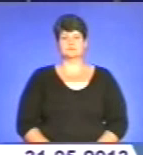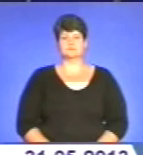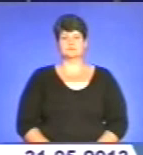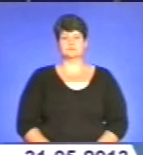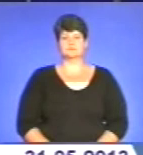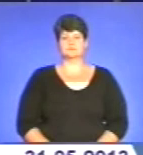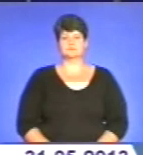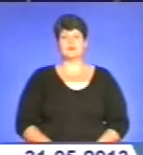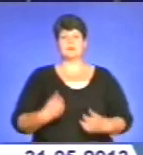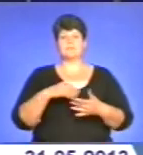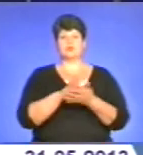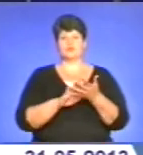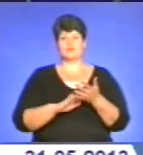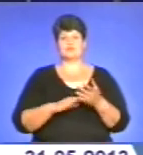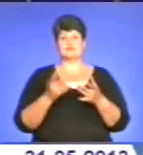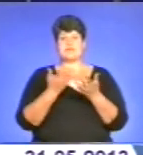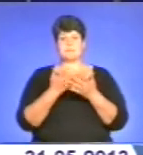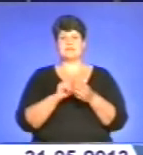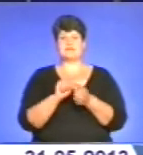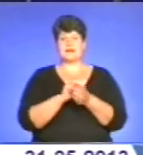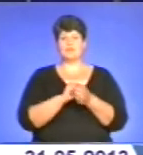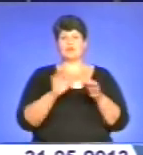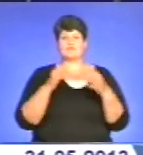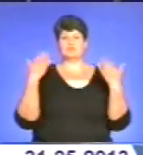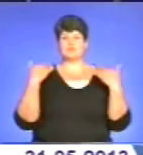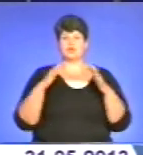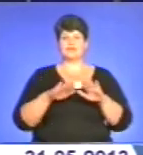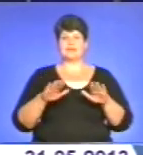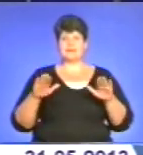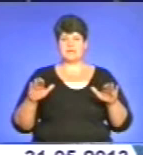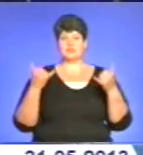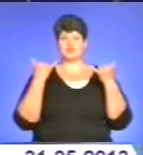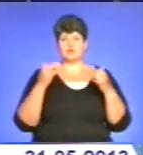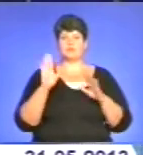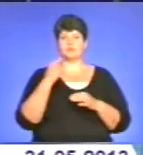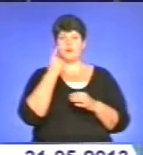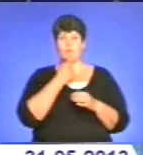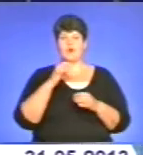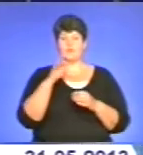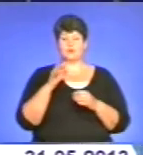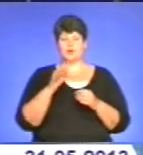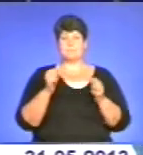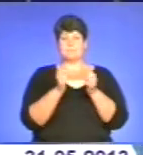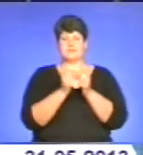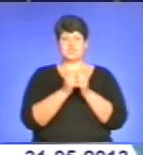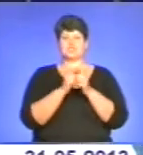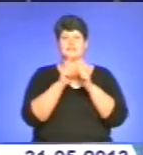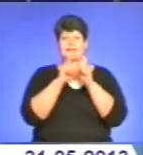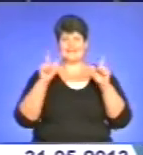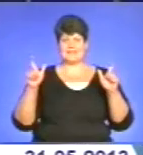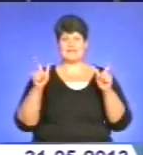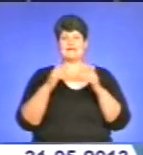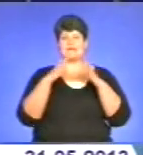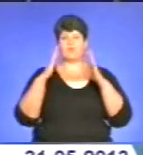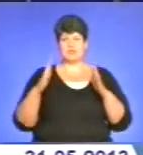І ми продовжуємо серію матеріалів про відпочинок дітей. Сьогодні піде мова про пришкільні табори. Цього літа на